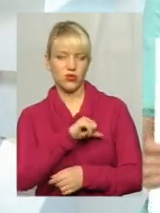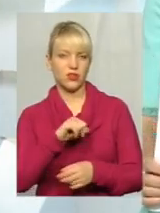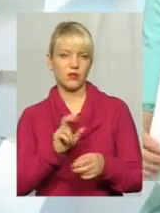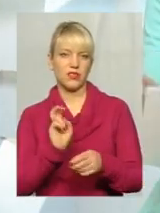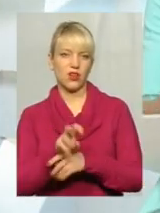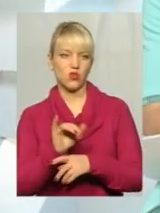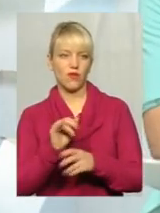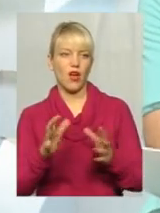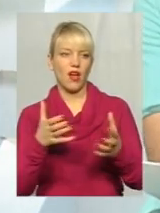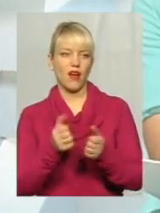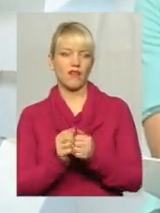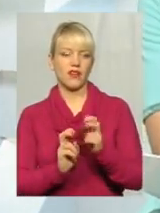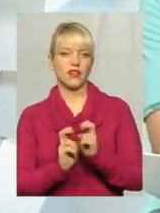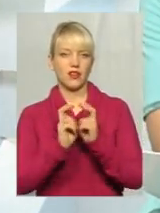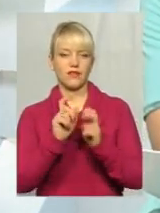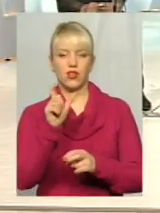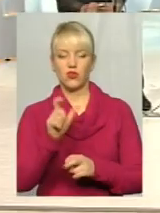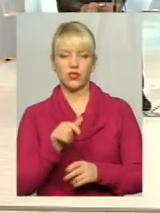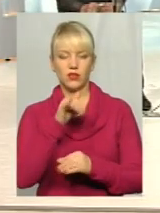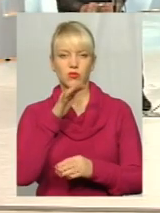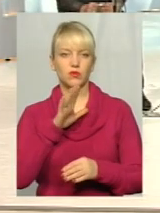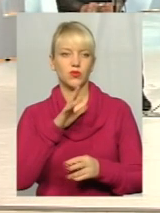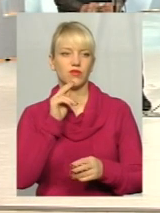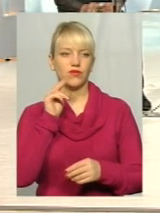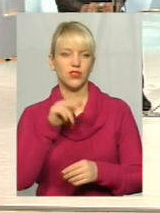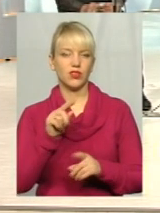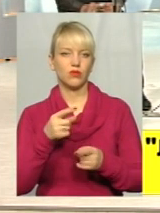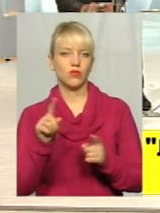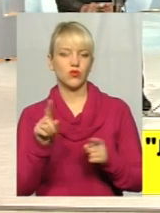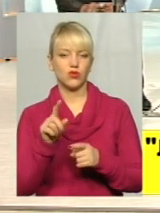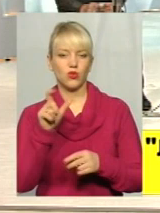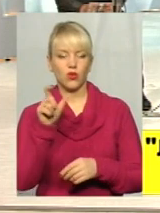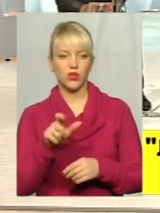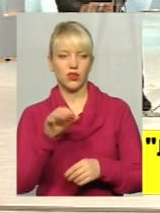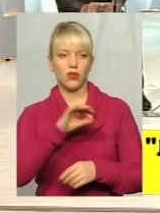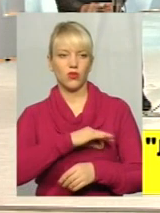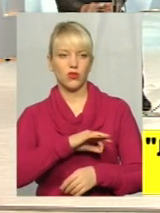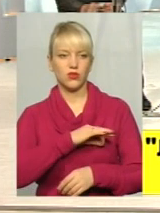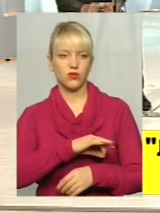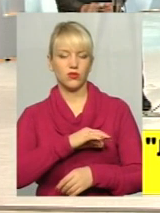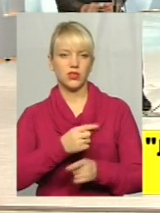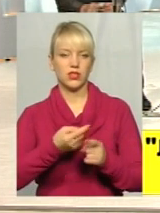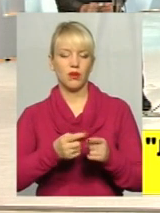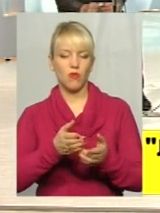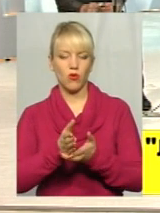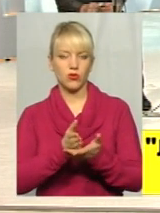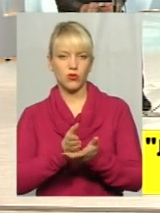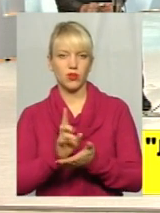аварійний ліфт, сам і винуватий. Людина не може бути сама винна, тому що вона користується тими послугими, які надається